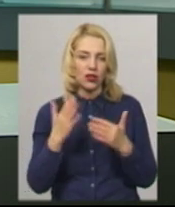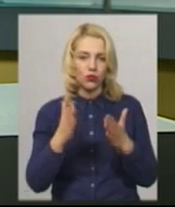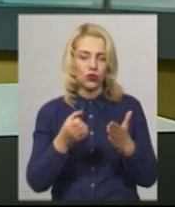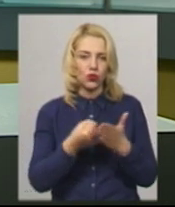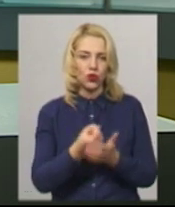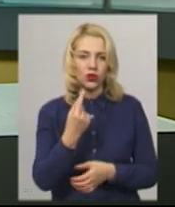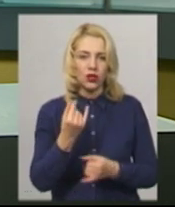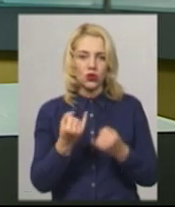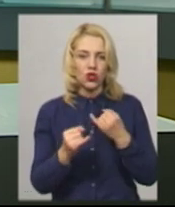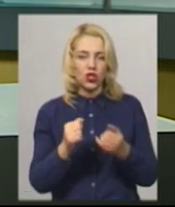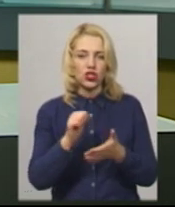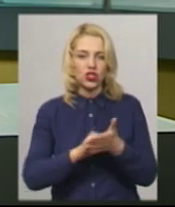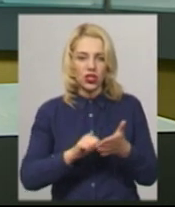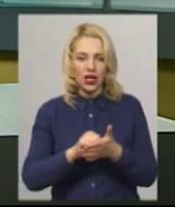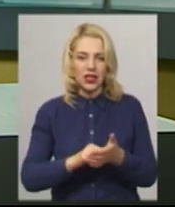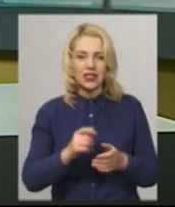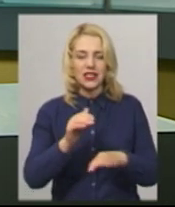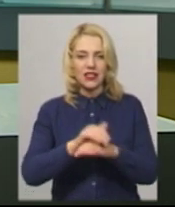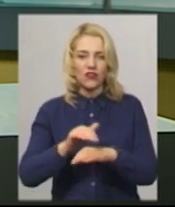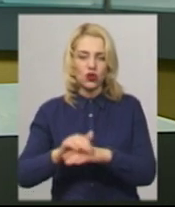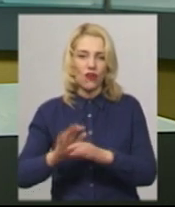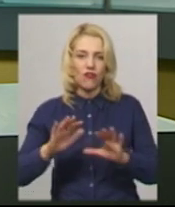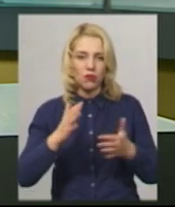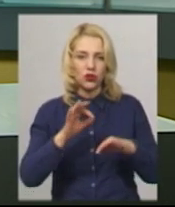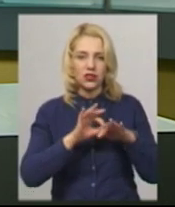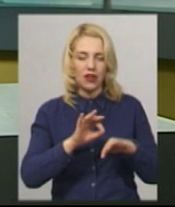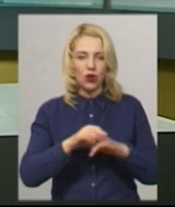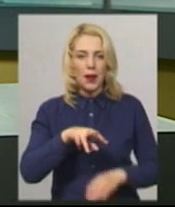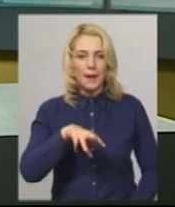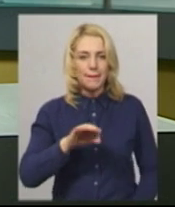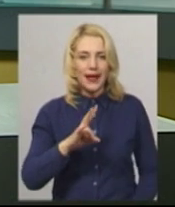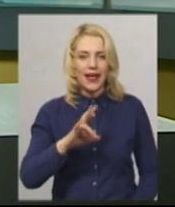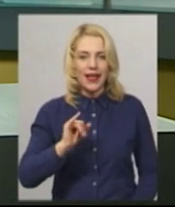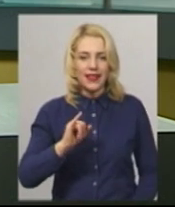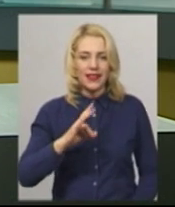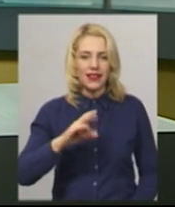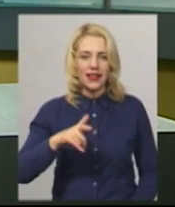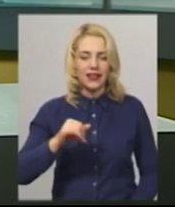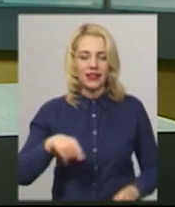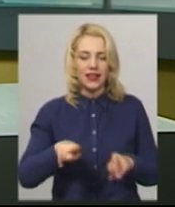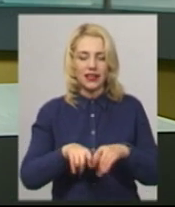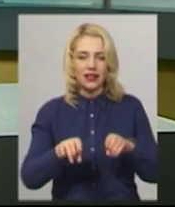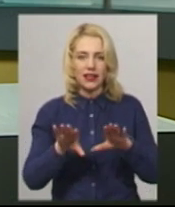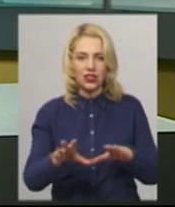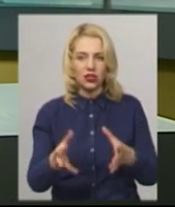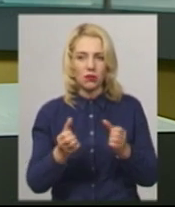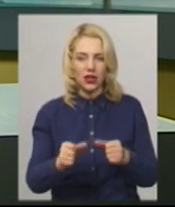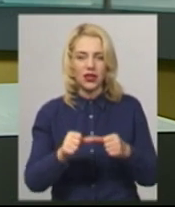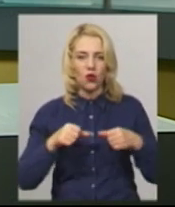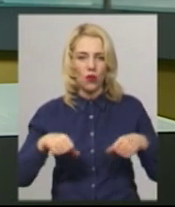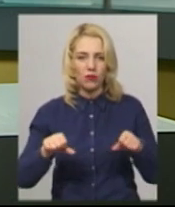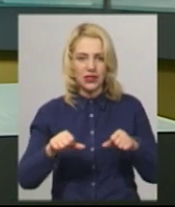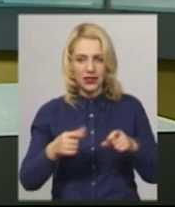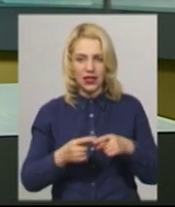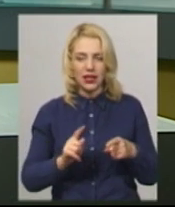жовтня через зафіксовані серед школярів випадки захворювання на менінгіт. Таке рішення прийняла комісія з питань техногено-екологічної